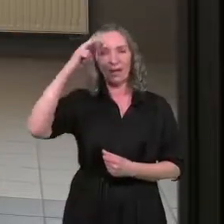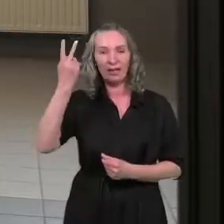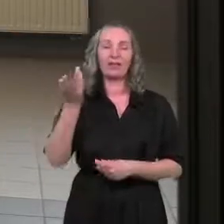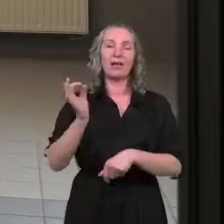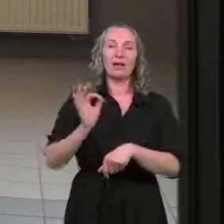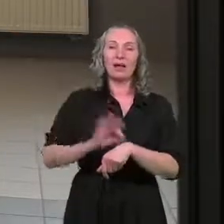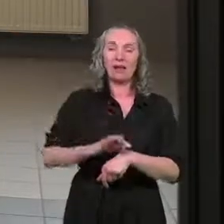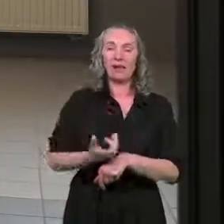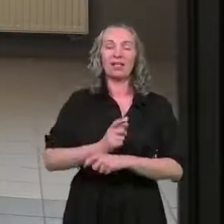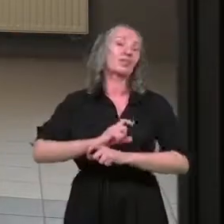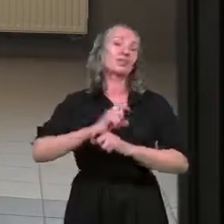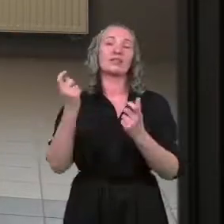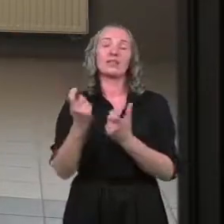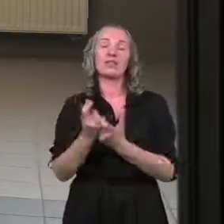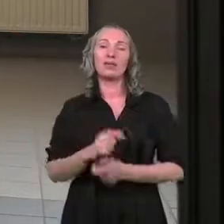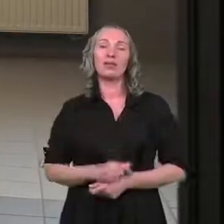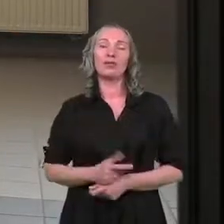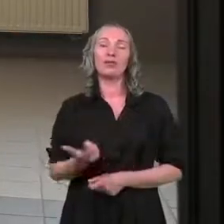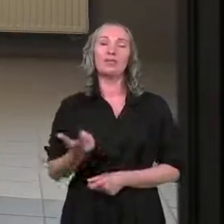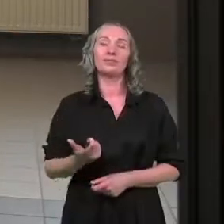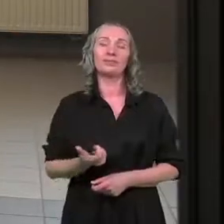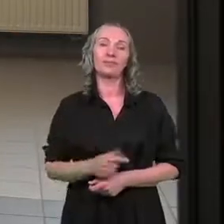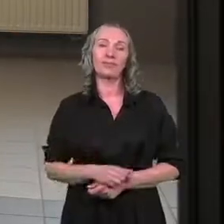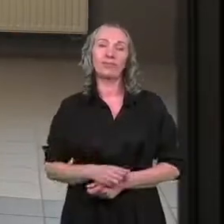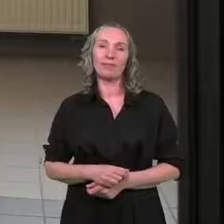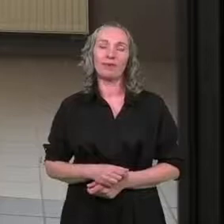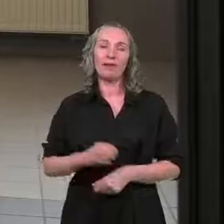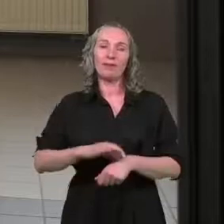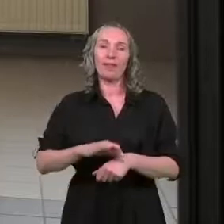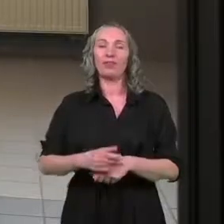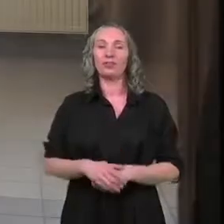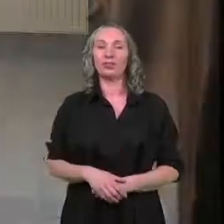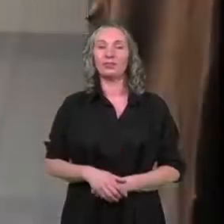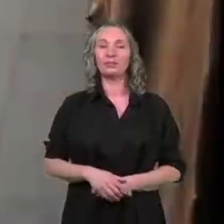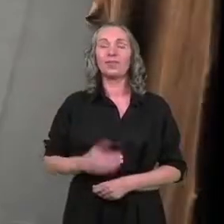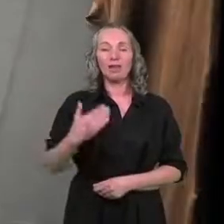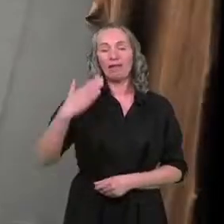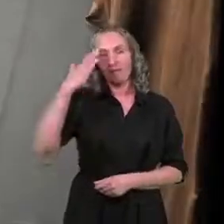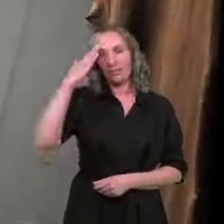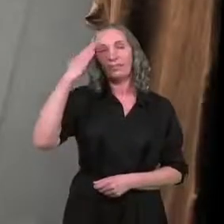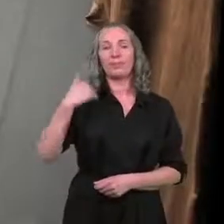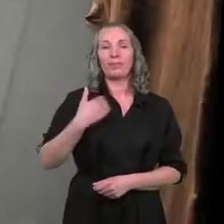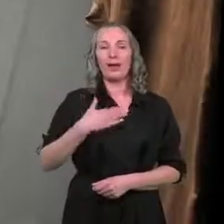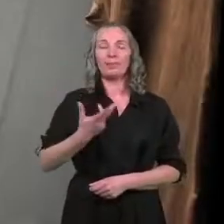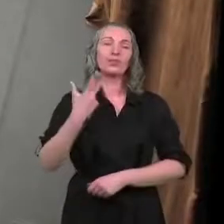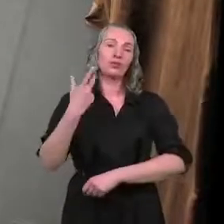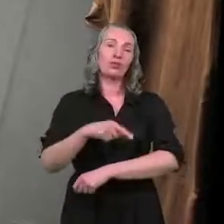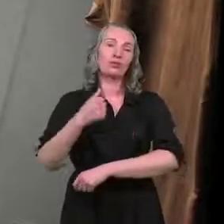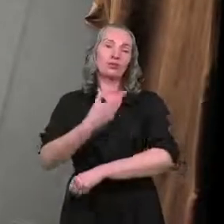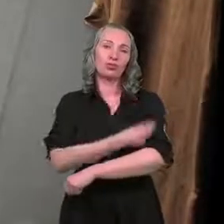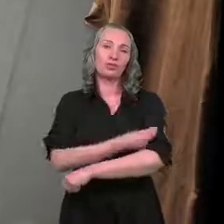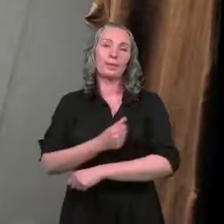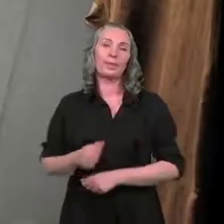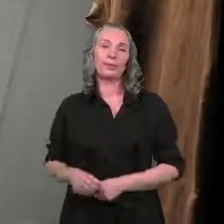lekarzy i całego personelu. Bardzo nam na tym zależy, bo mamy świadomość, że te szczepienia